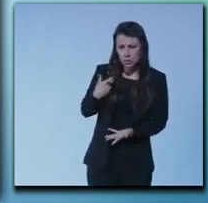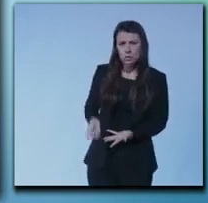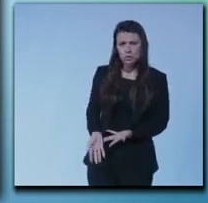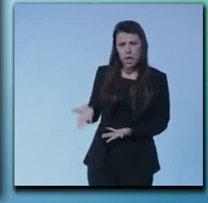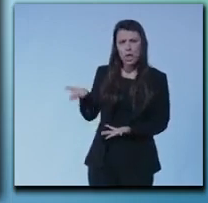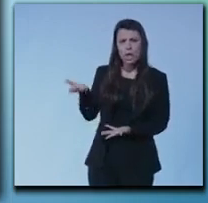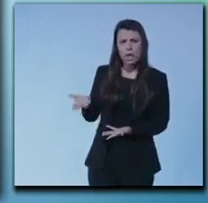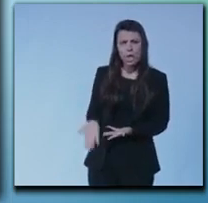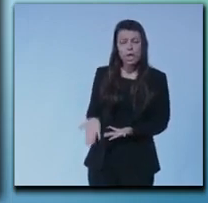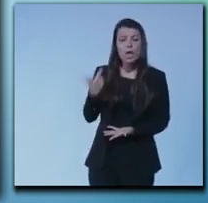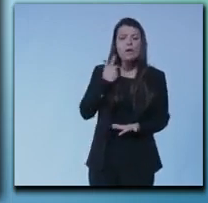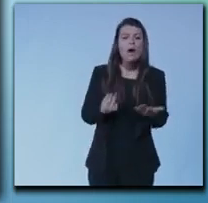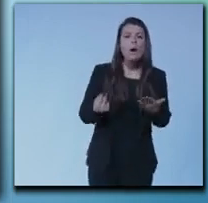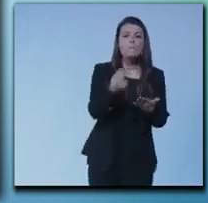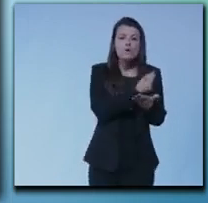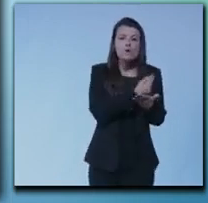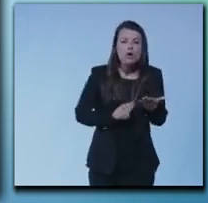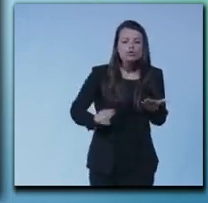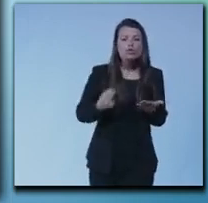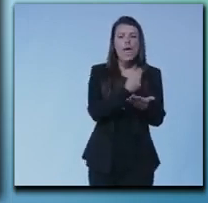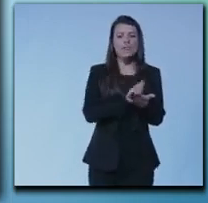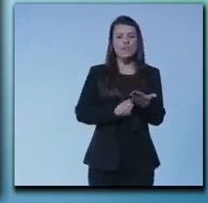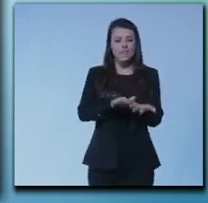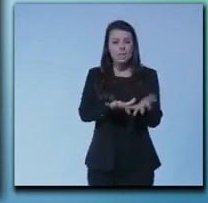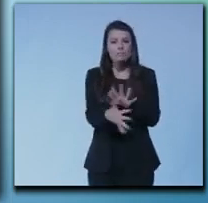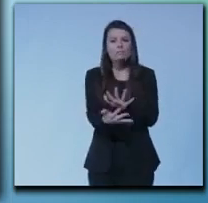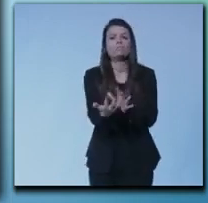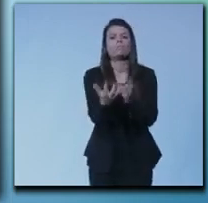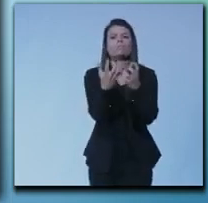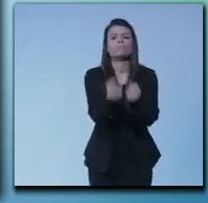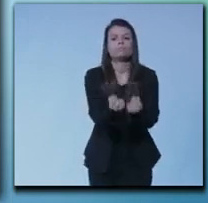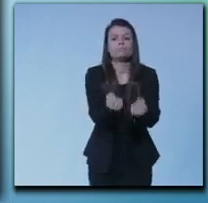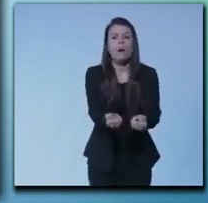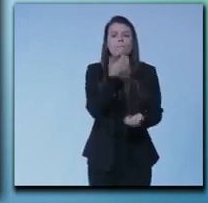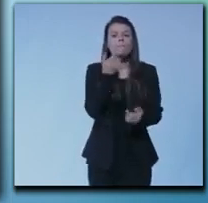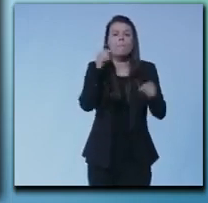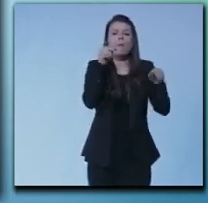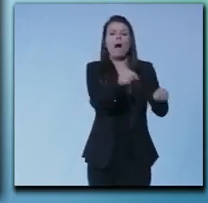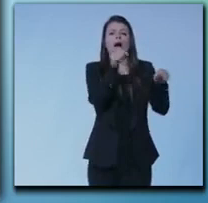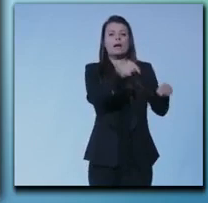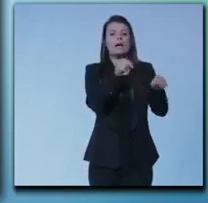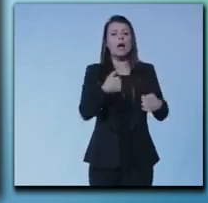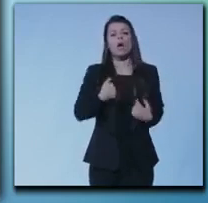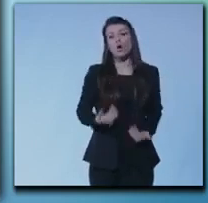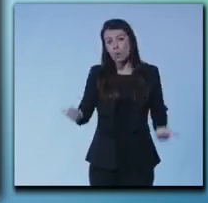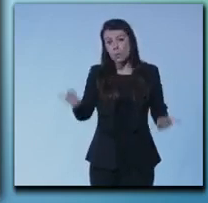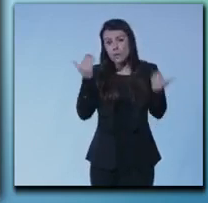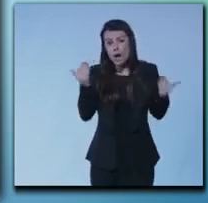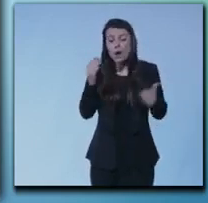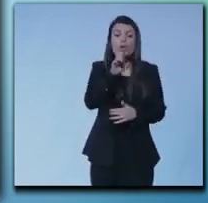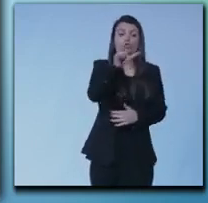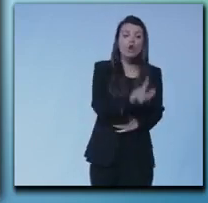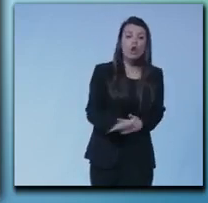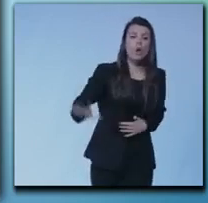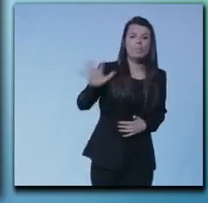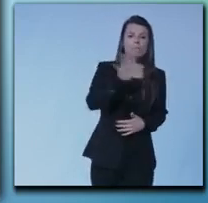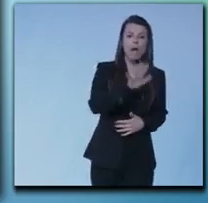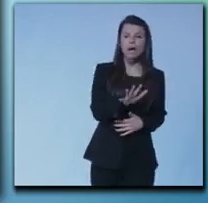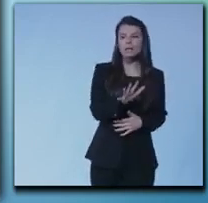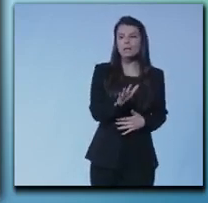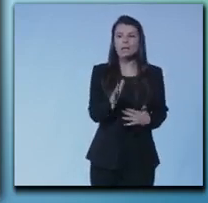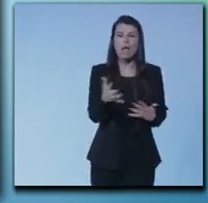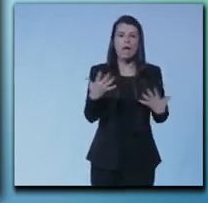ma mancano i progetti e manca la messa a terra quindi io mi auguro che la regione Lombardia dopo il dramma